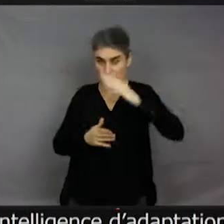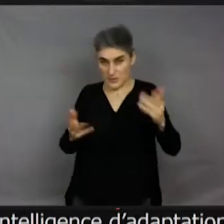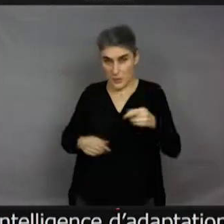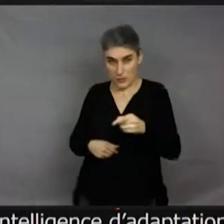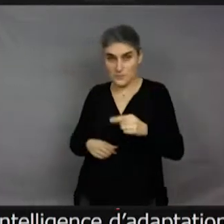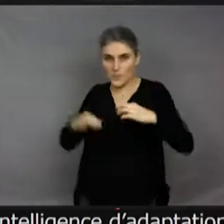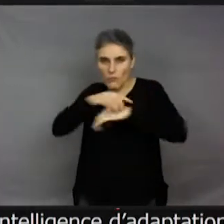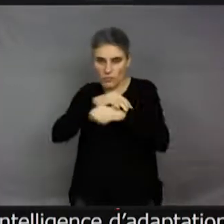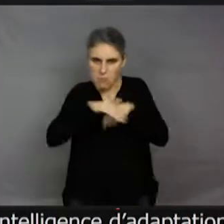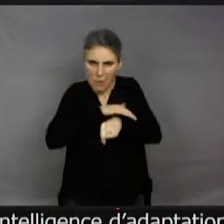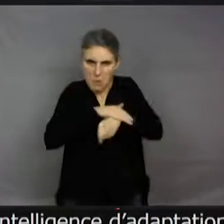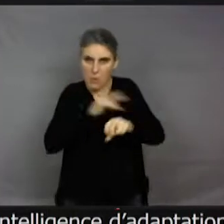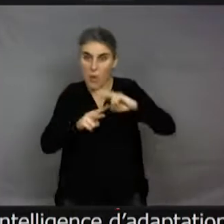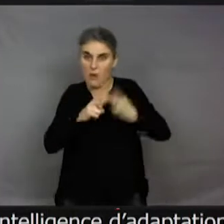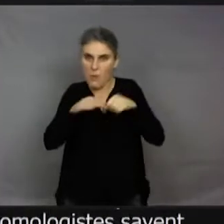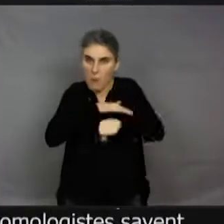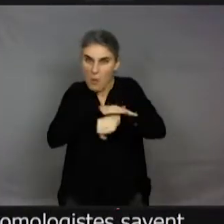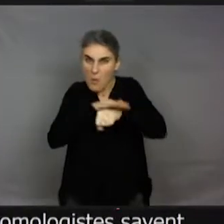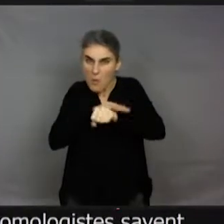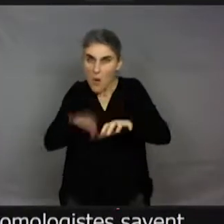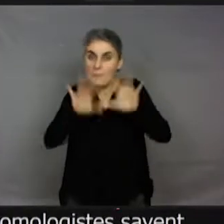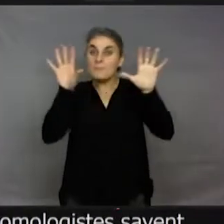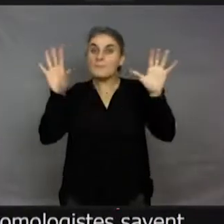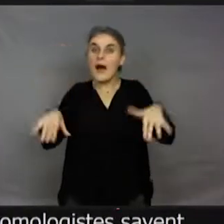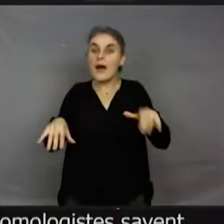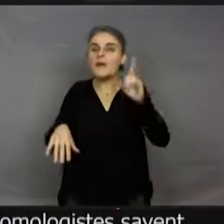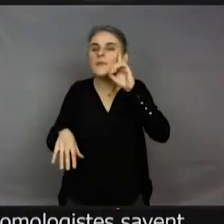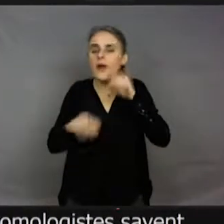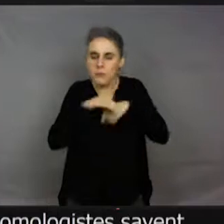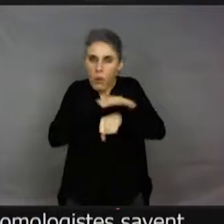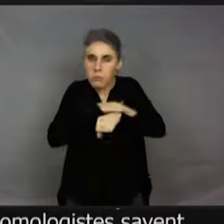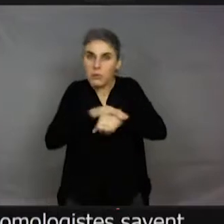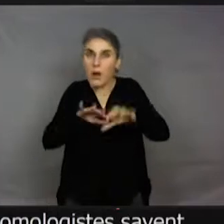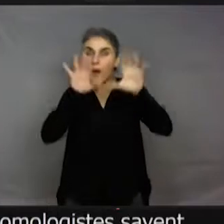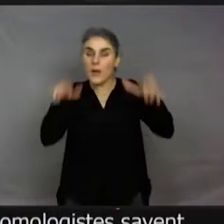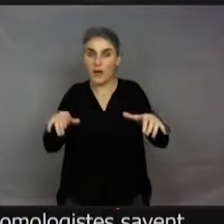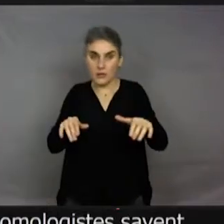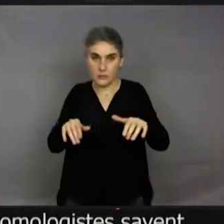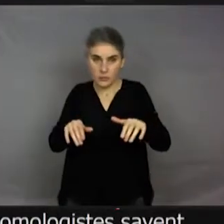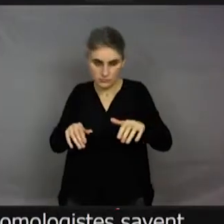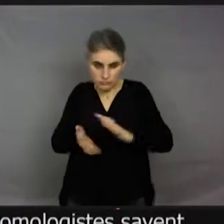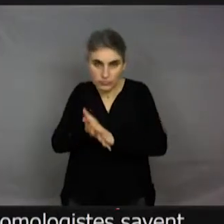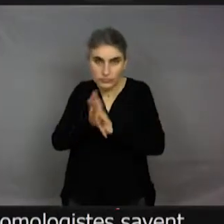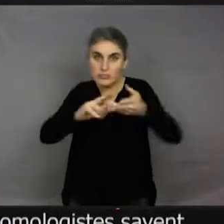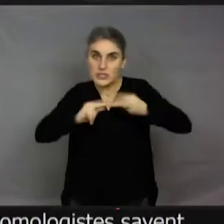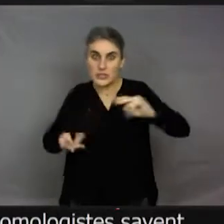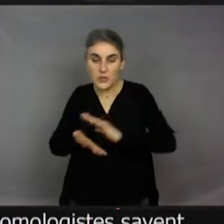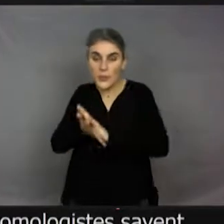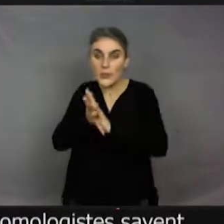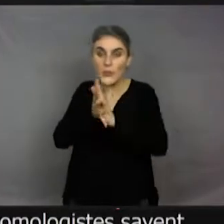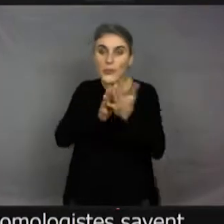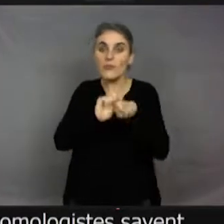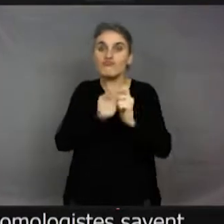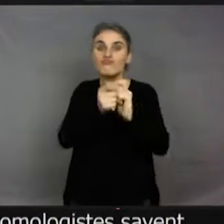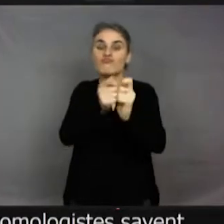'œufs. Du coup, plus vous pondez d'œufs, plus vous allez avoir de mutations aléatoires et plus vous allez faire des